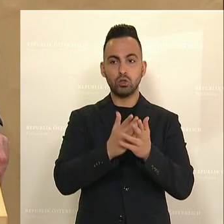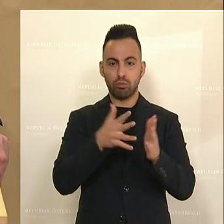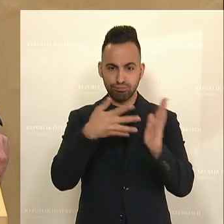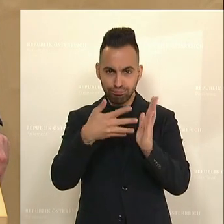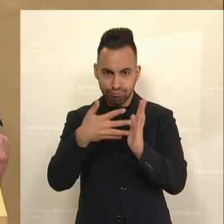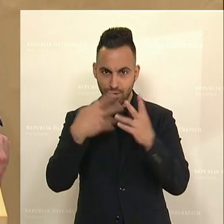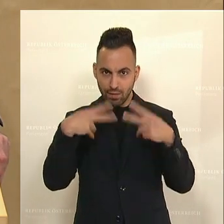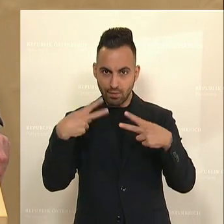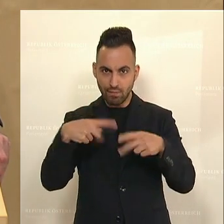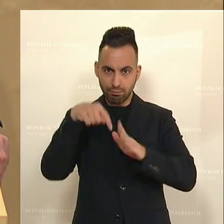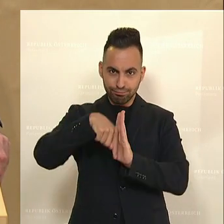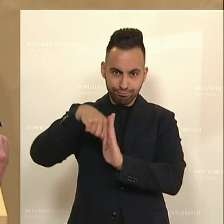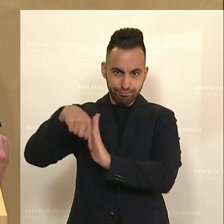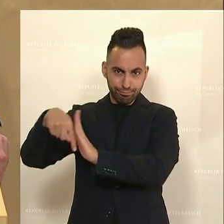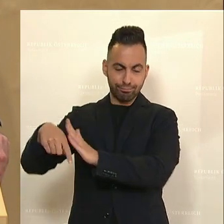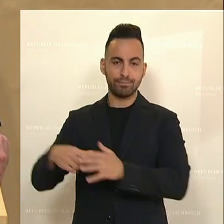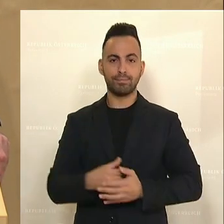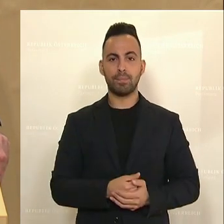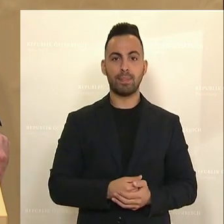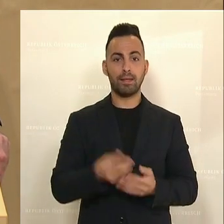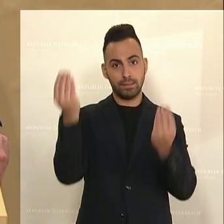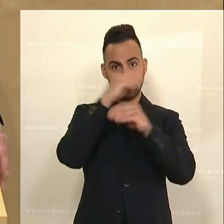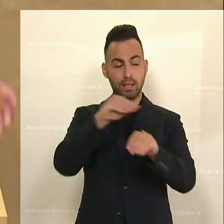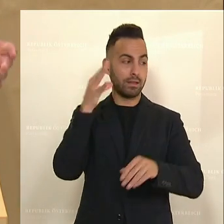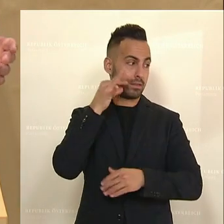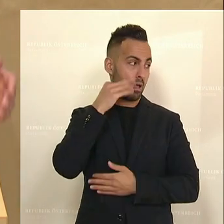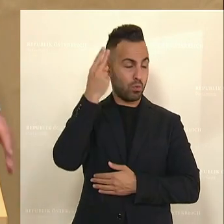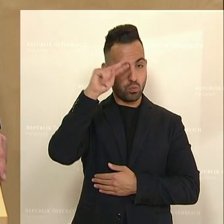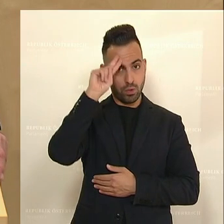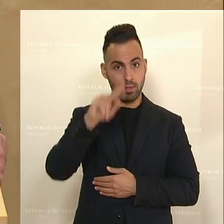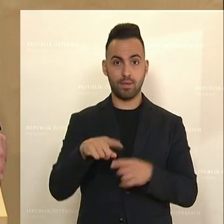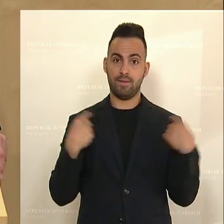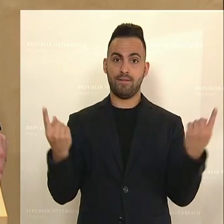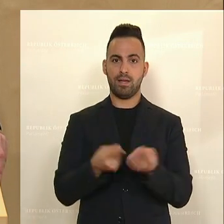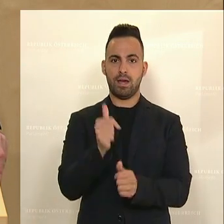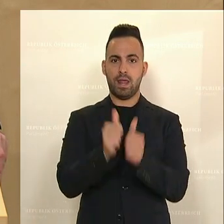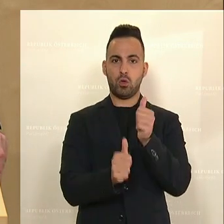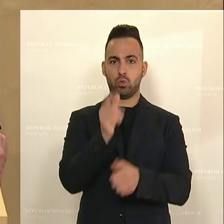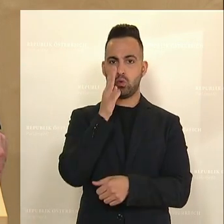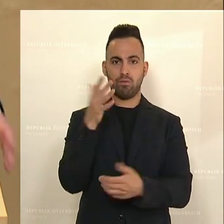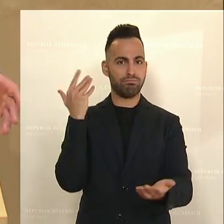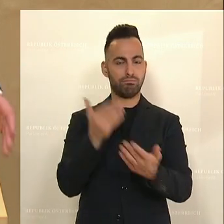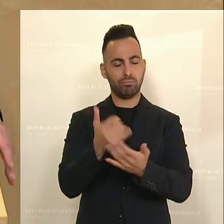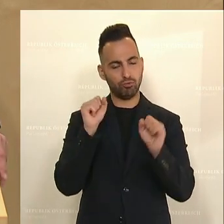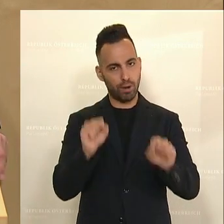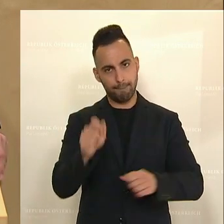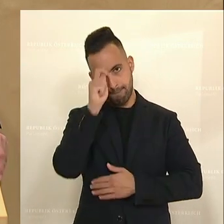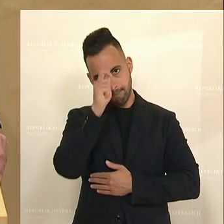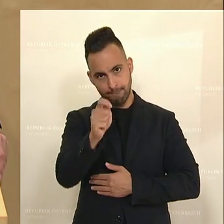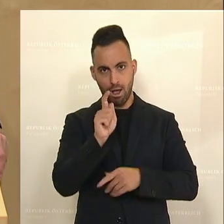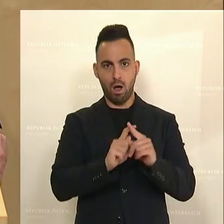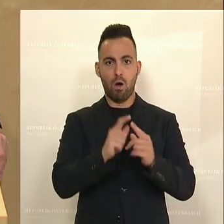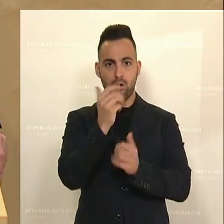derzeit noch gearbeitet. Sehr geehrte Damen und Herren, wir haben den Rechnungshof immer geschätzt und die Arbeit des